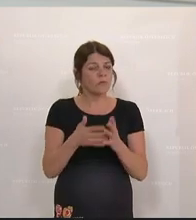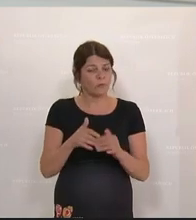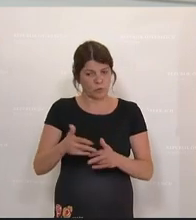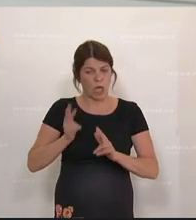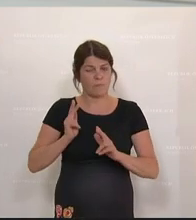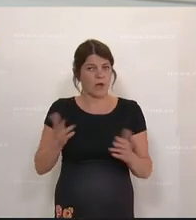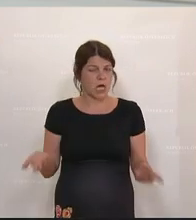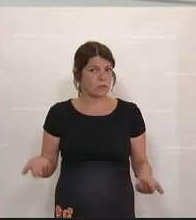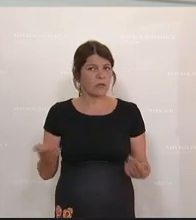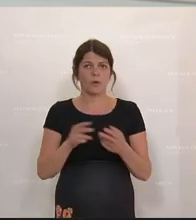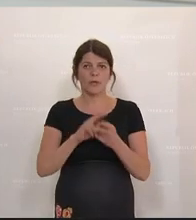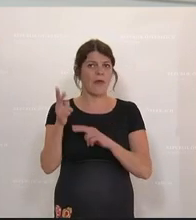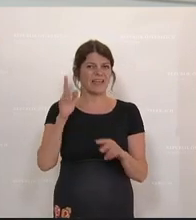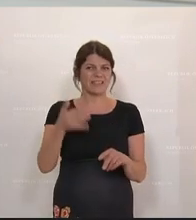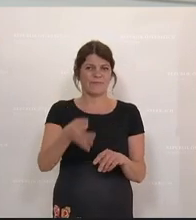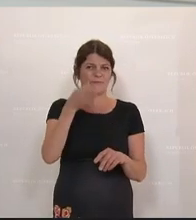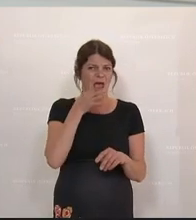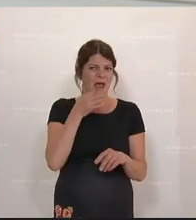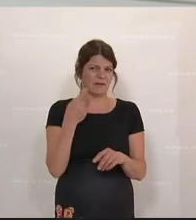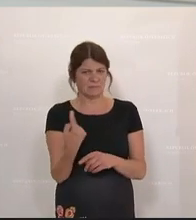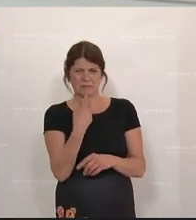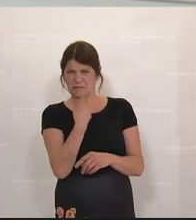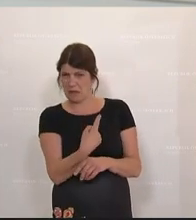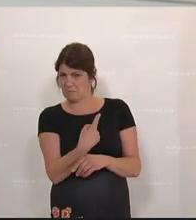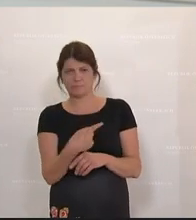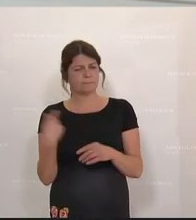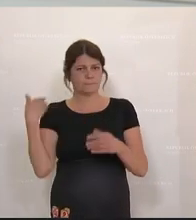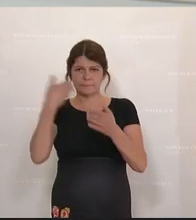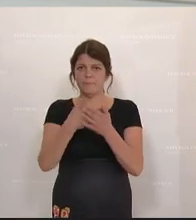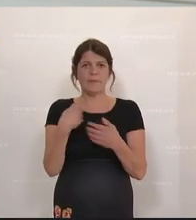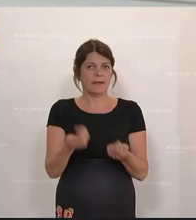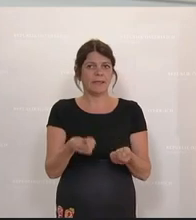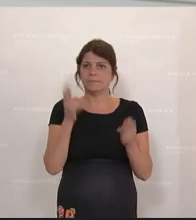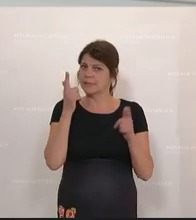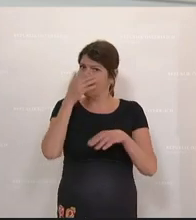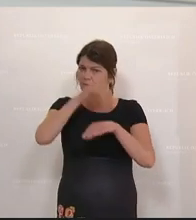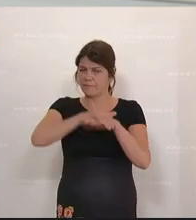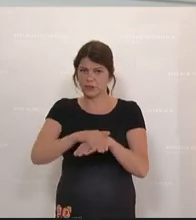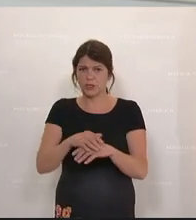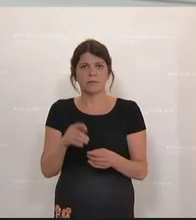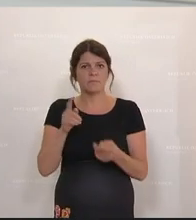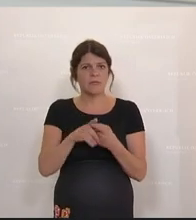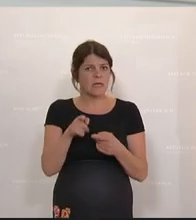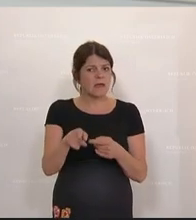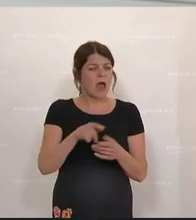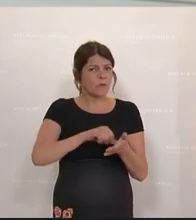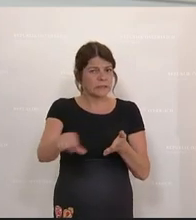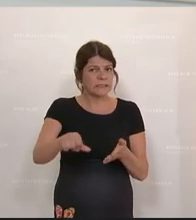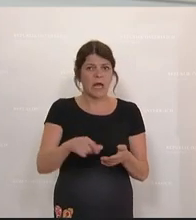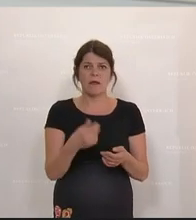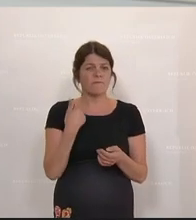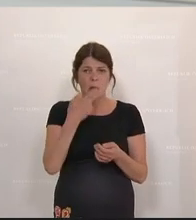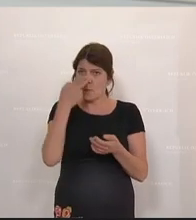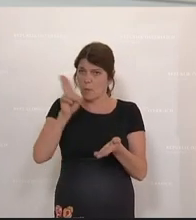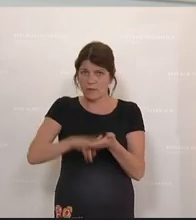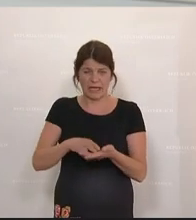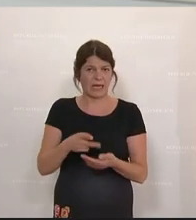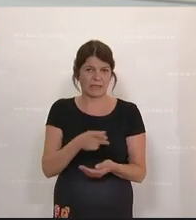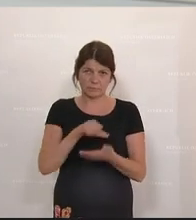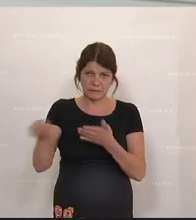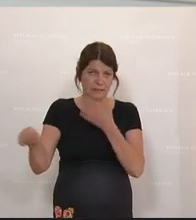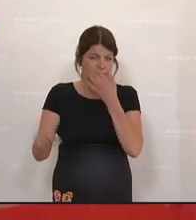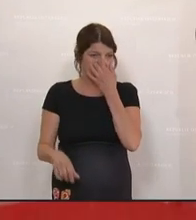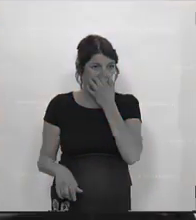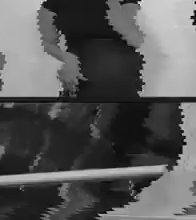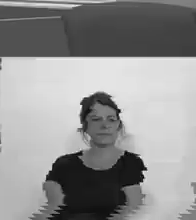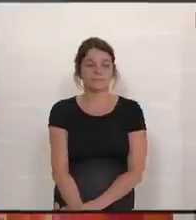Und anders als in der Frage unterstellt, gibt es bis dato keine Feststellung, dass die erwähnte Auszahlung unrechtmäßig erfolgt ist.